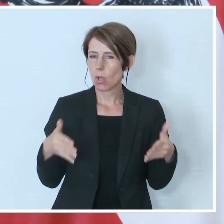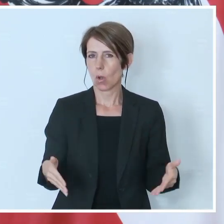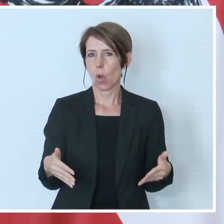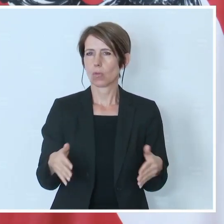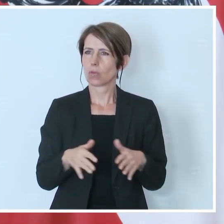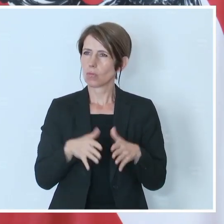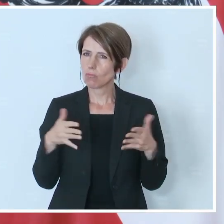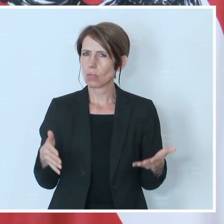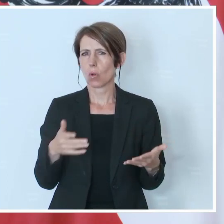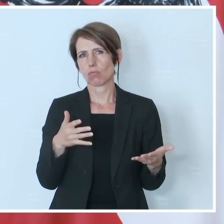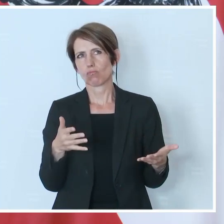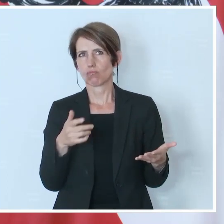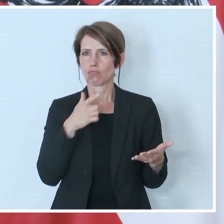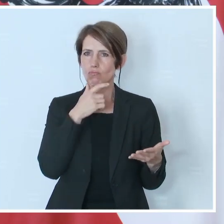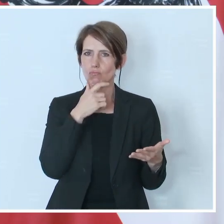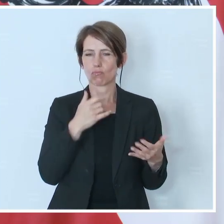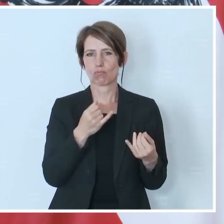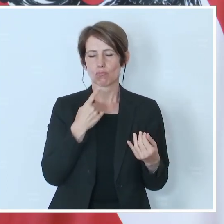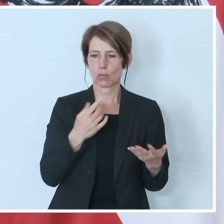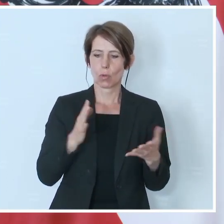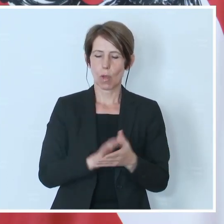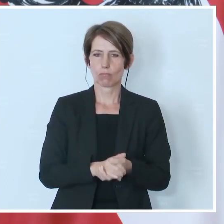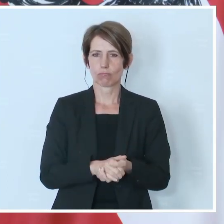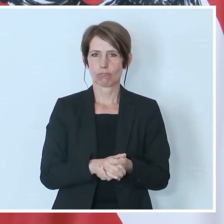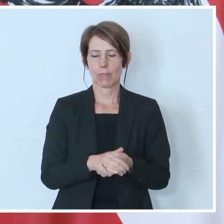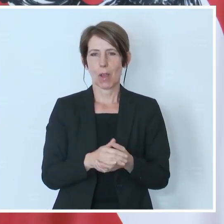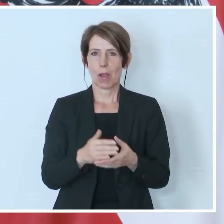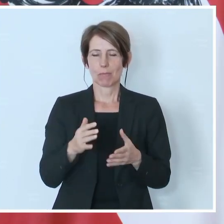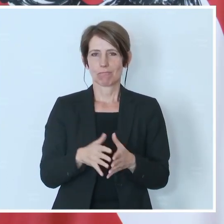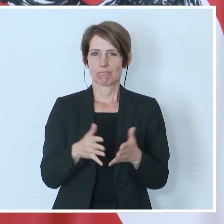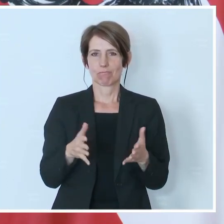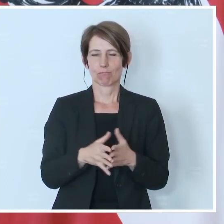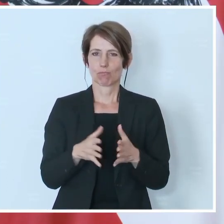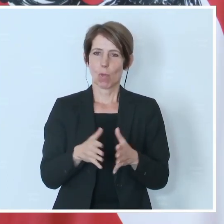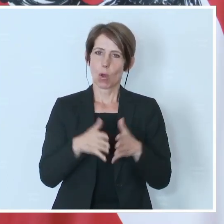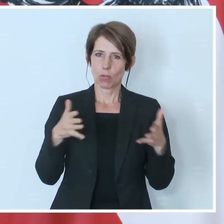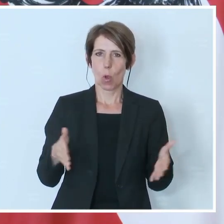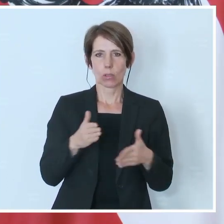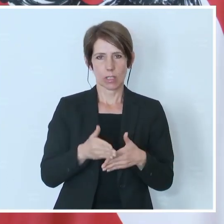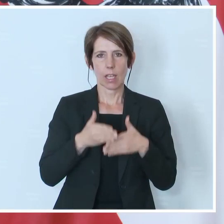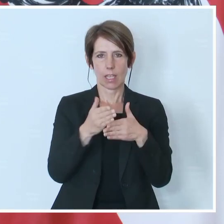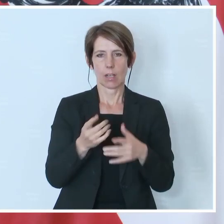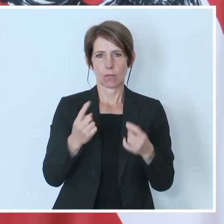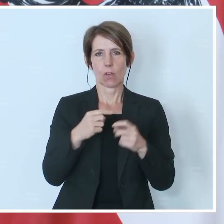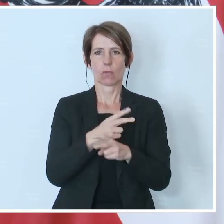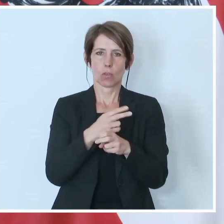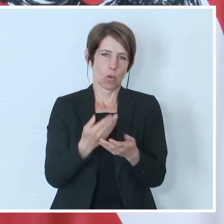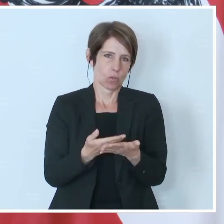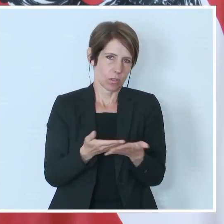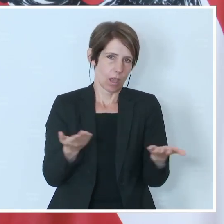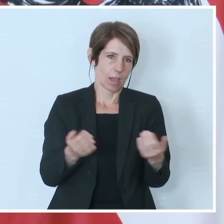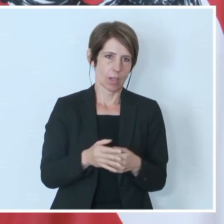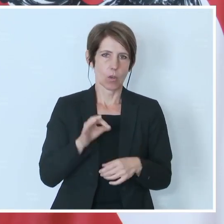wie sagt man es jetzt am besten, eine große Hilfe von Österreich eben für